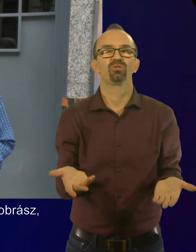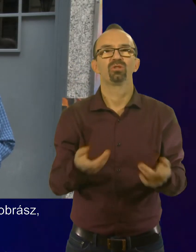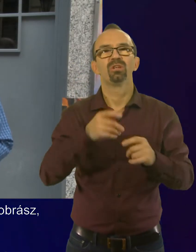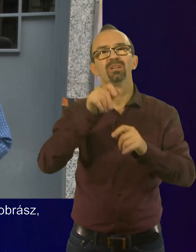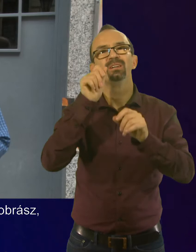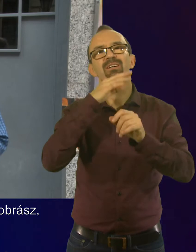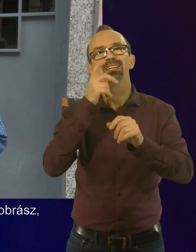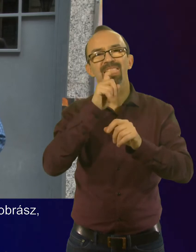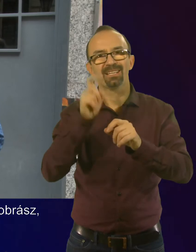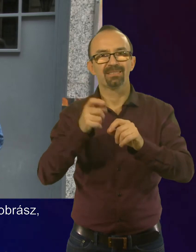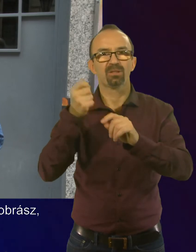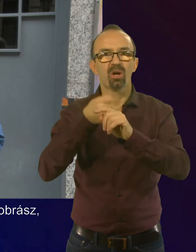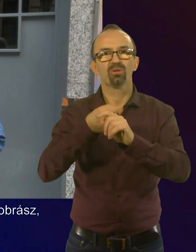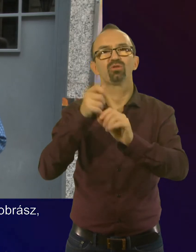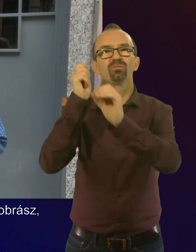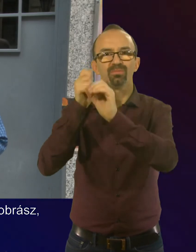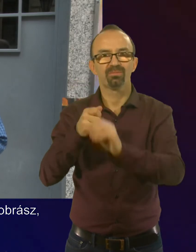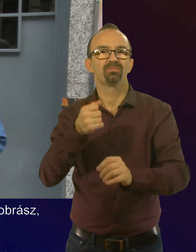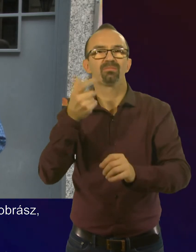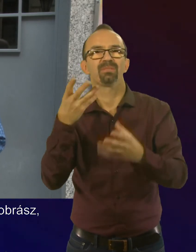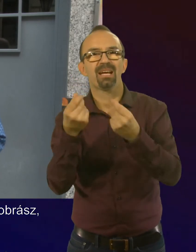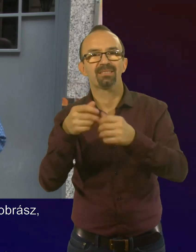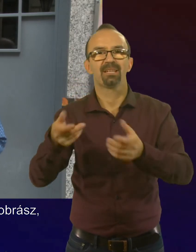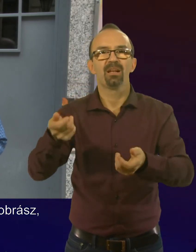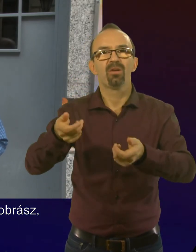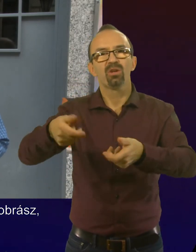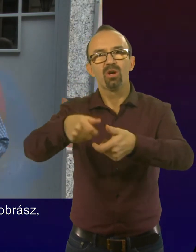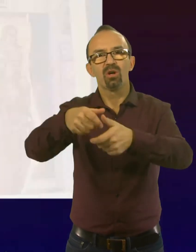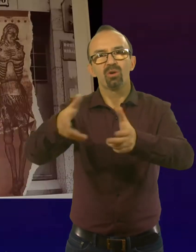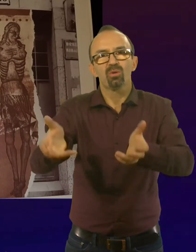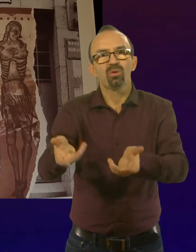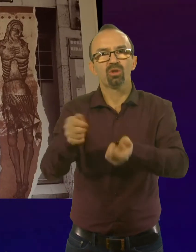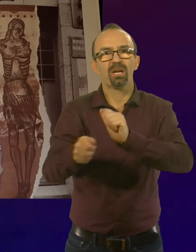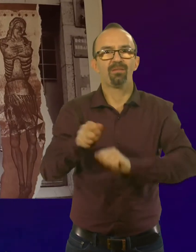részkarcos, egy szobráz, egy textilek, kosárfonó.